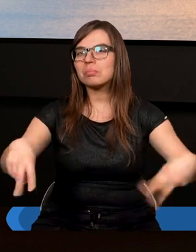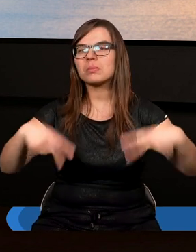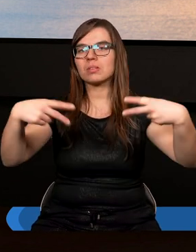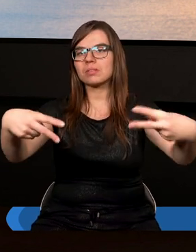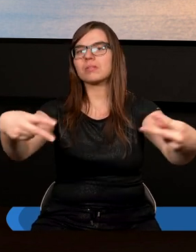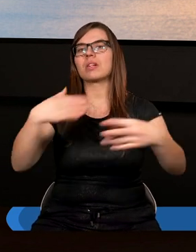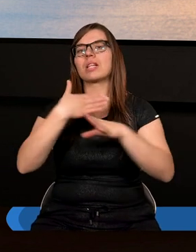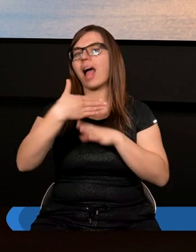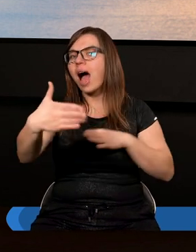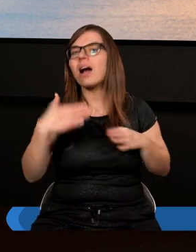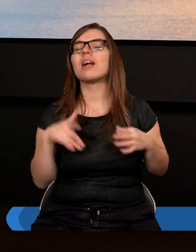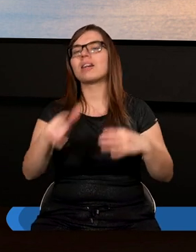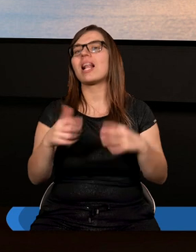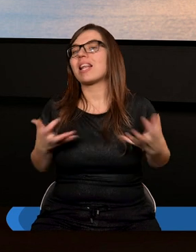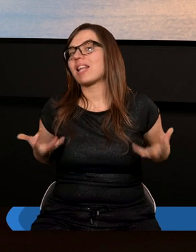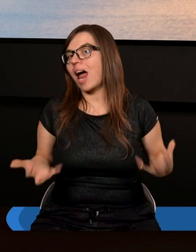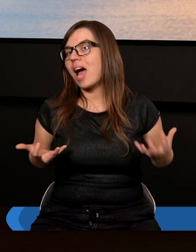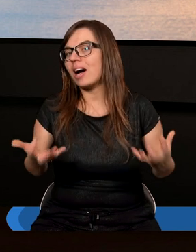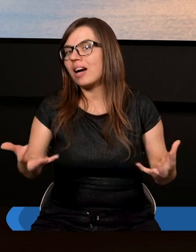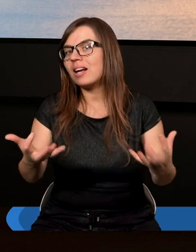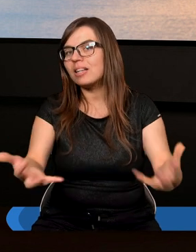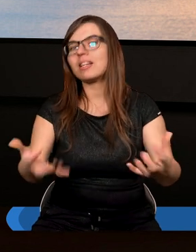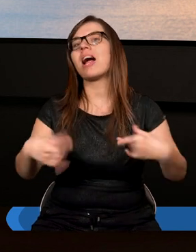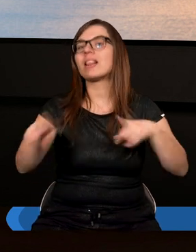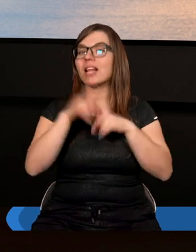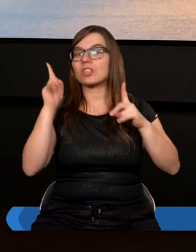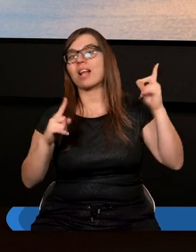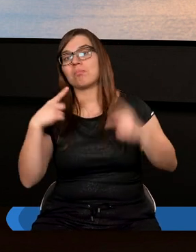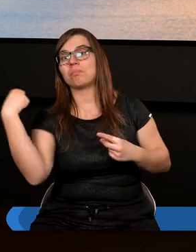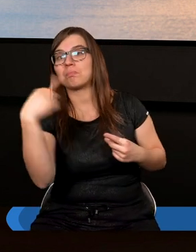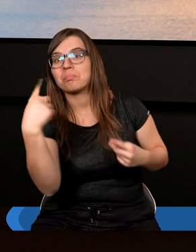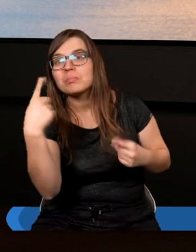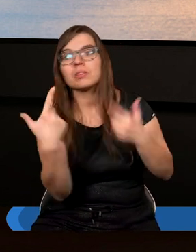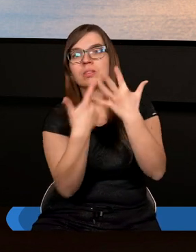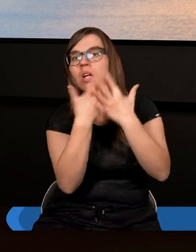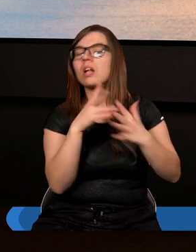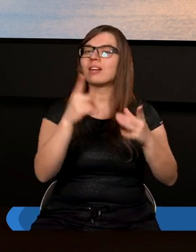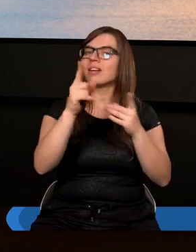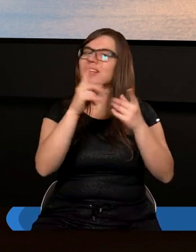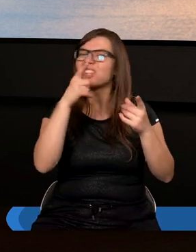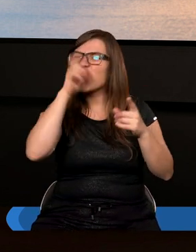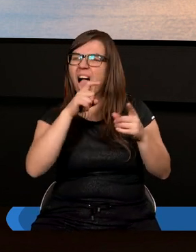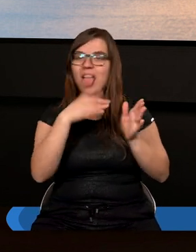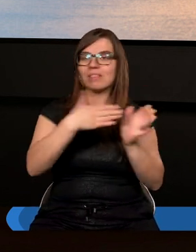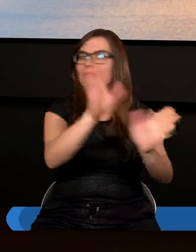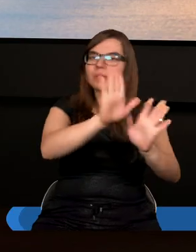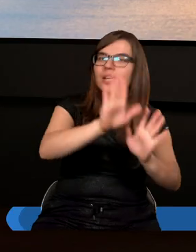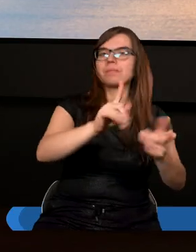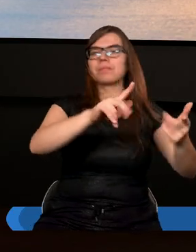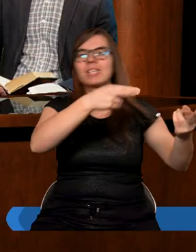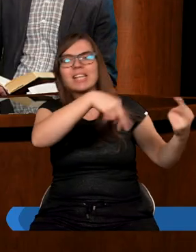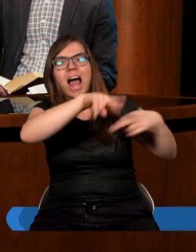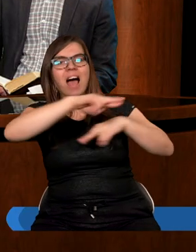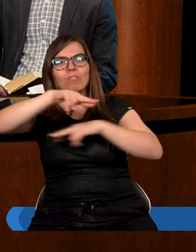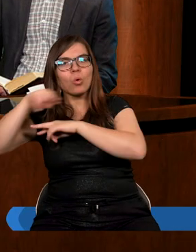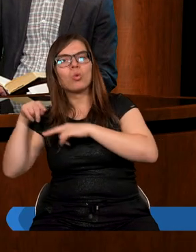Możliwość zachęcania, czasami ostrzegania kogoś, kto idzie niewłaściwą drogą, bo wspomniałeś, Maćko, o